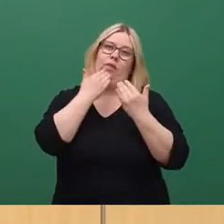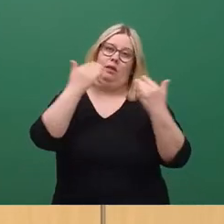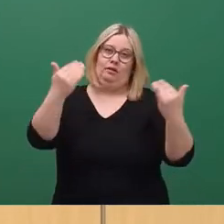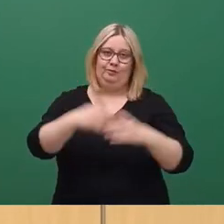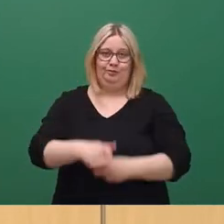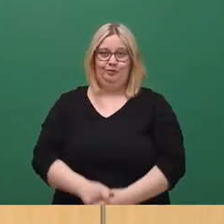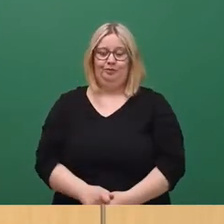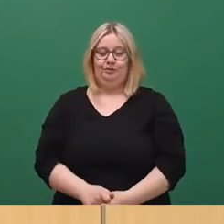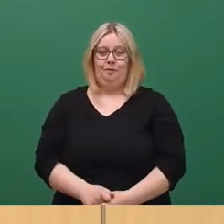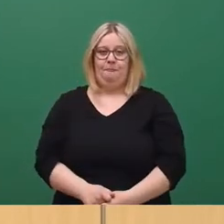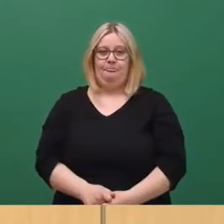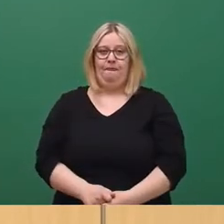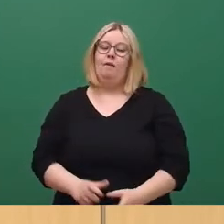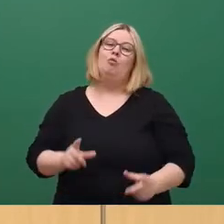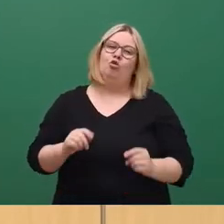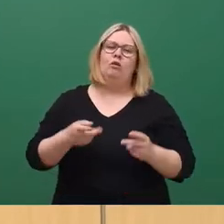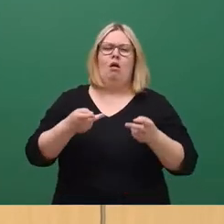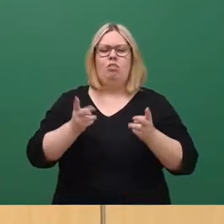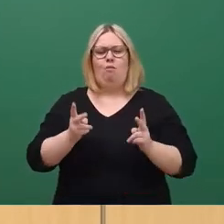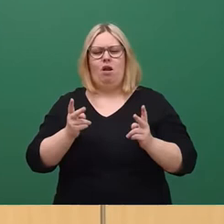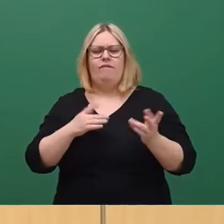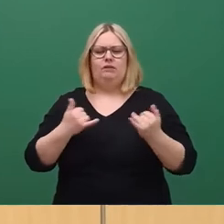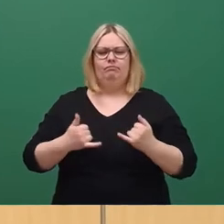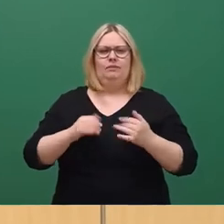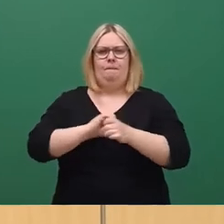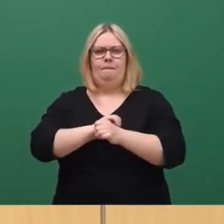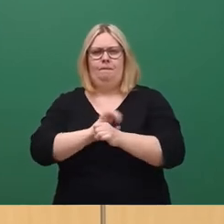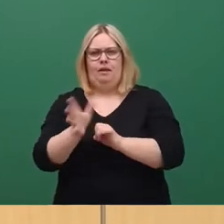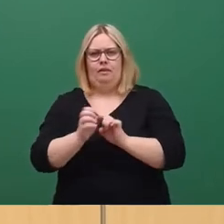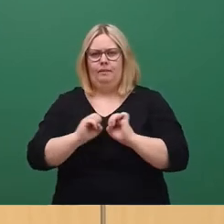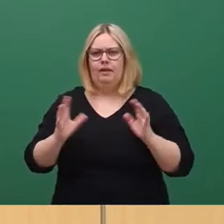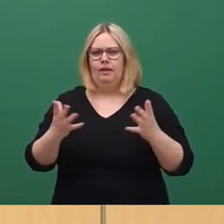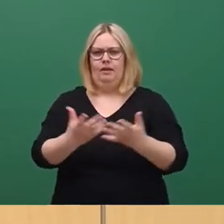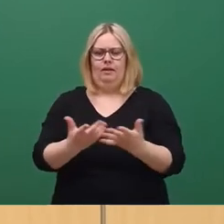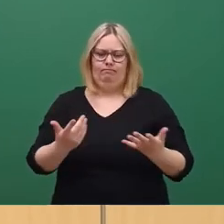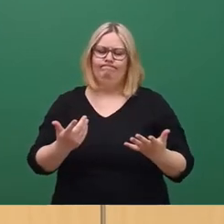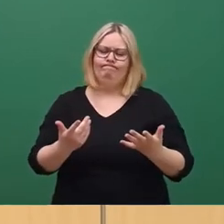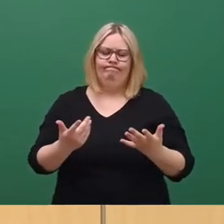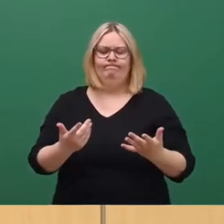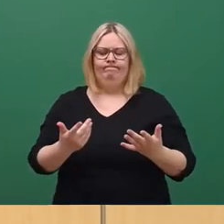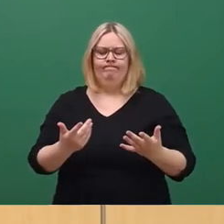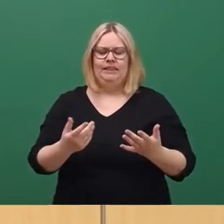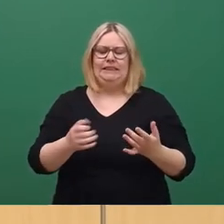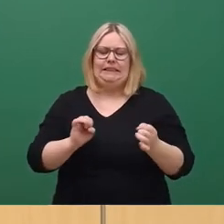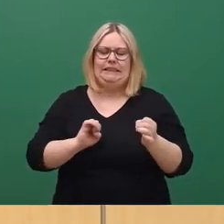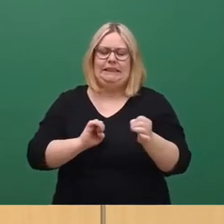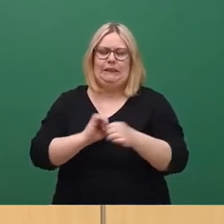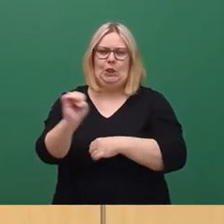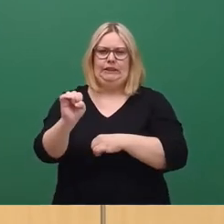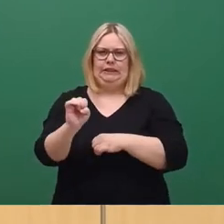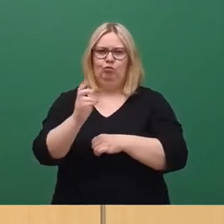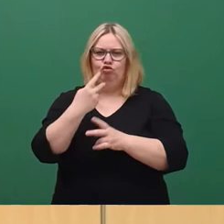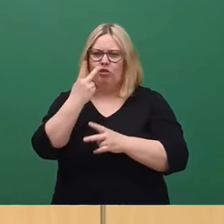Auch wenn wir eigentlich noch mitten im Pandemiegeschehen sind, ist es dennoch wichtig, dass wir unsere eigene Arbeit